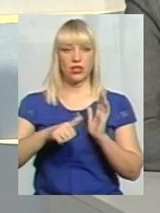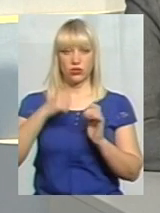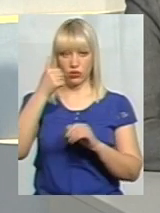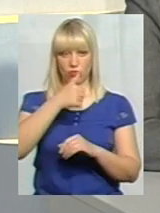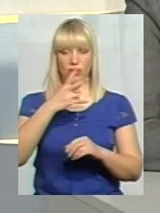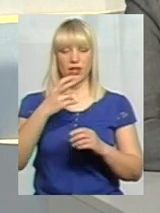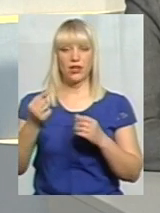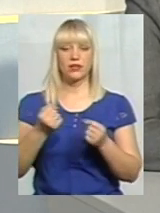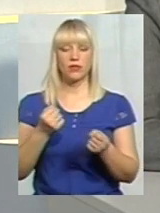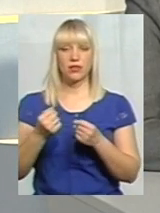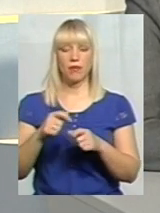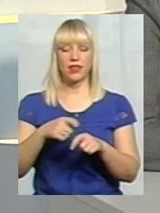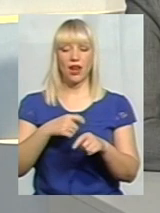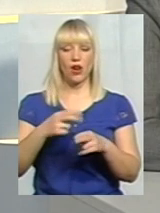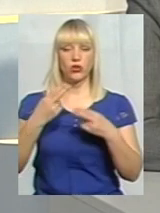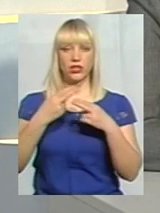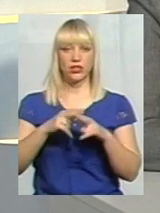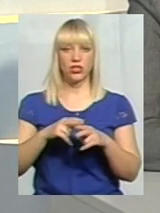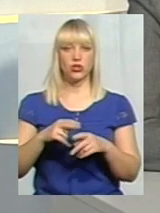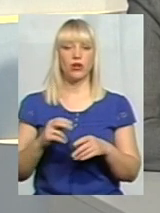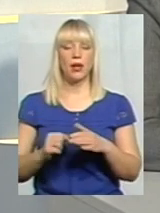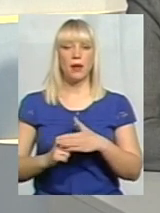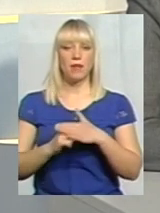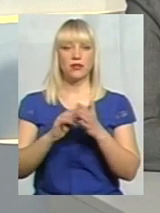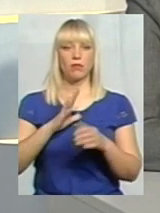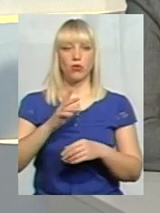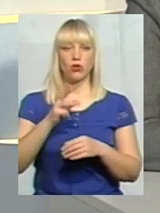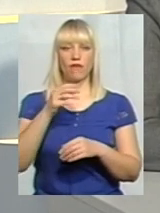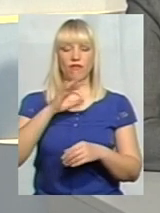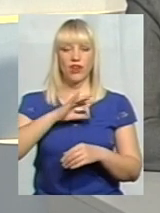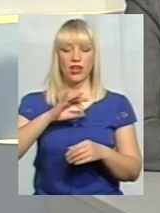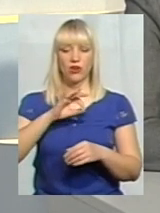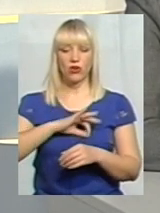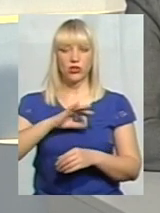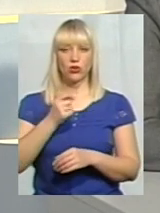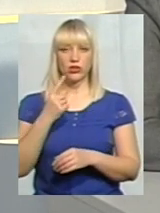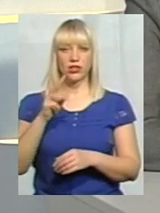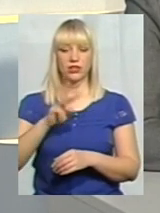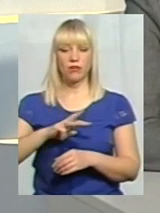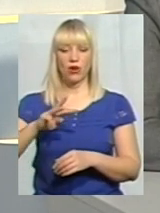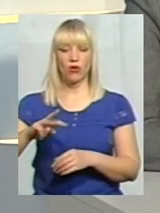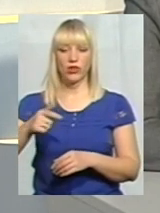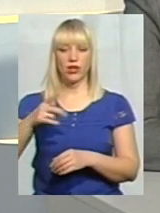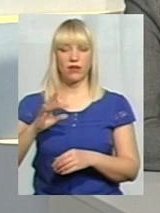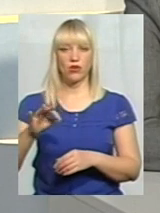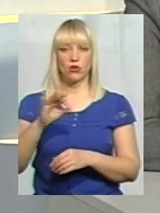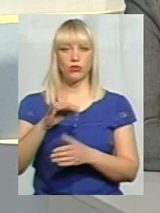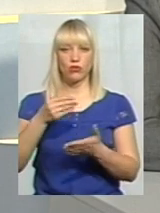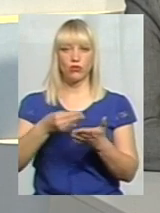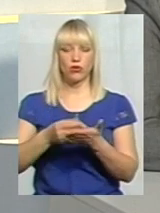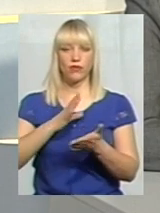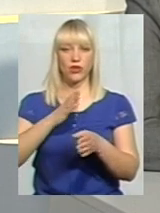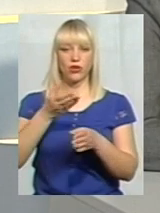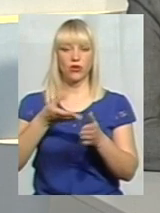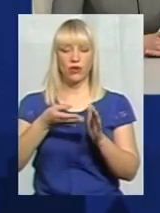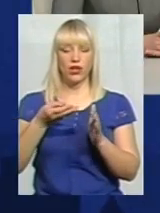На зміцнення матеріально-технічної бази було використано 11 мільйонів гримів. Крім того, з обласного бюджету були використані кошти